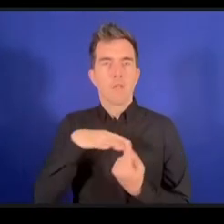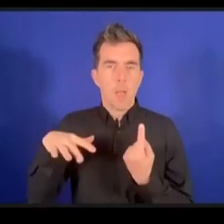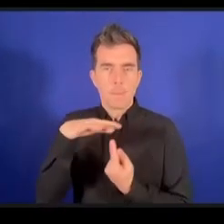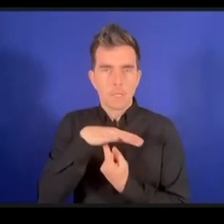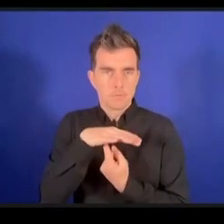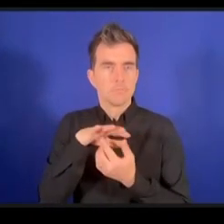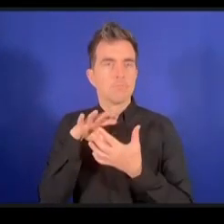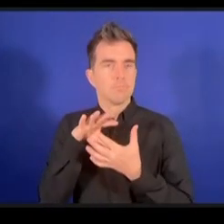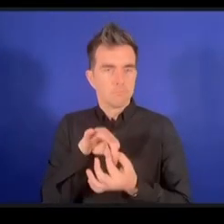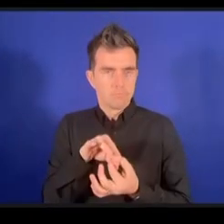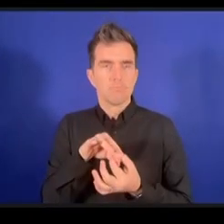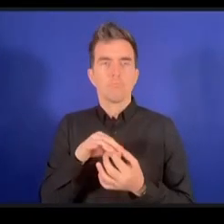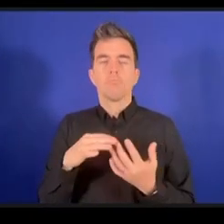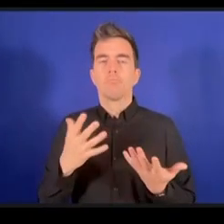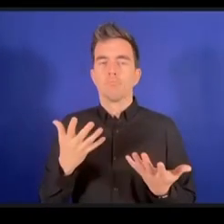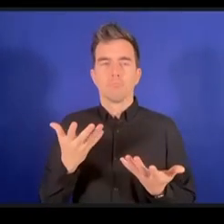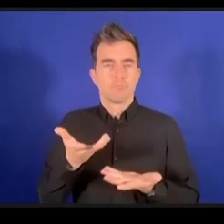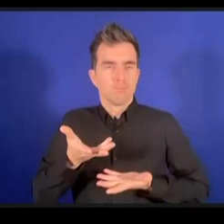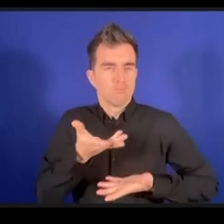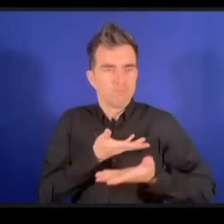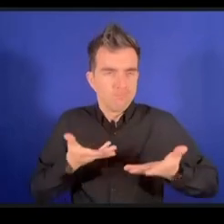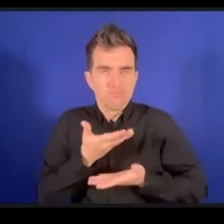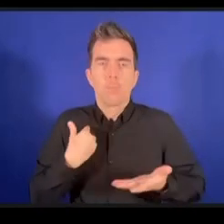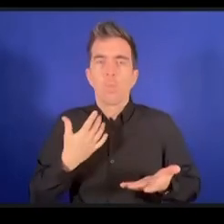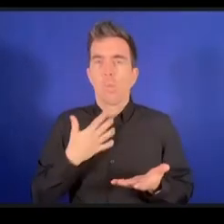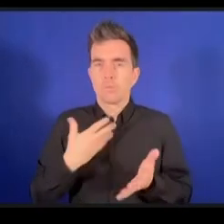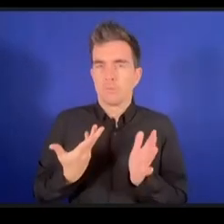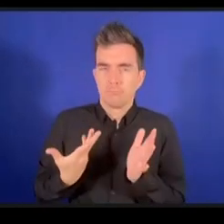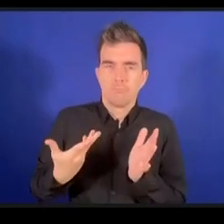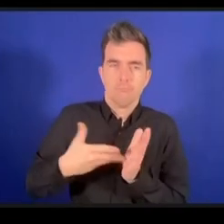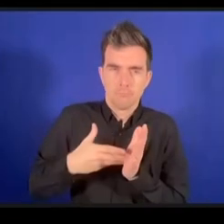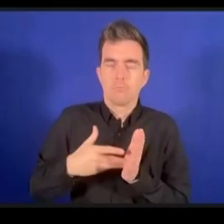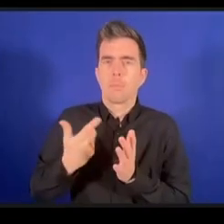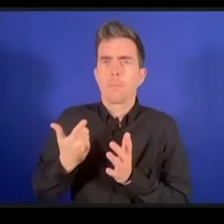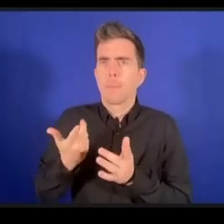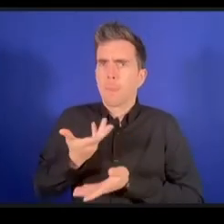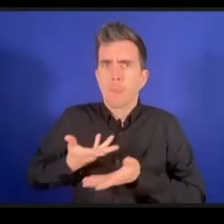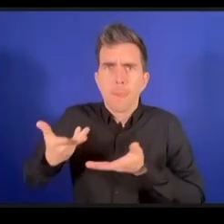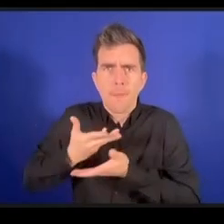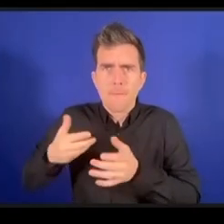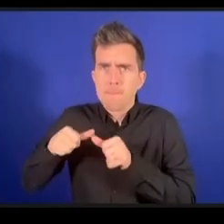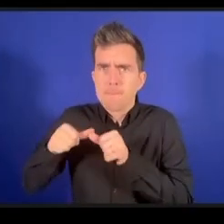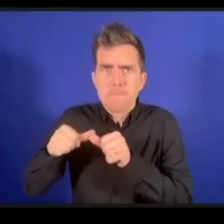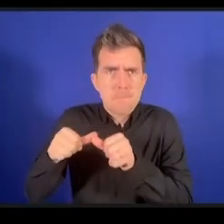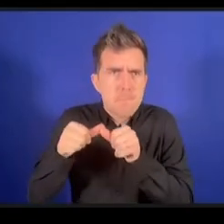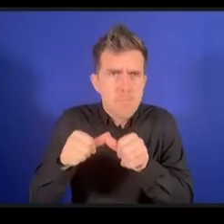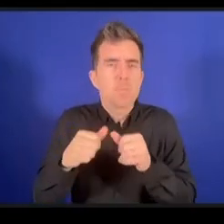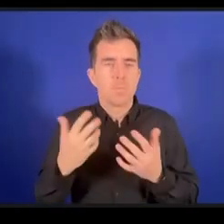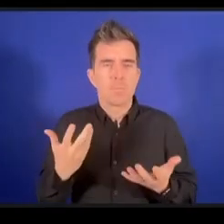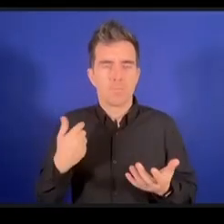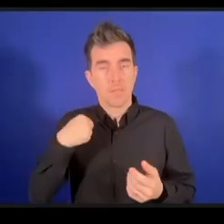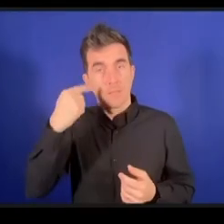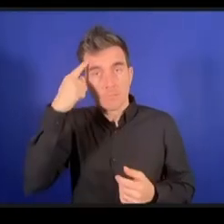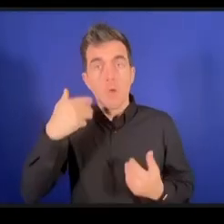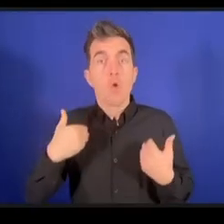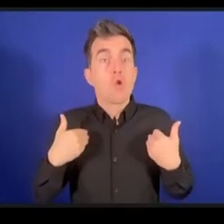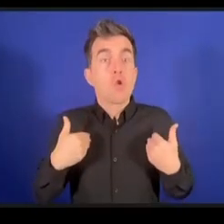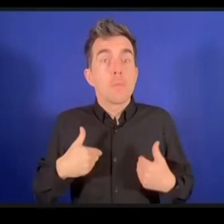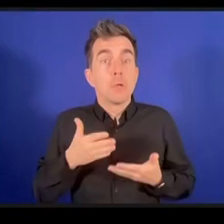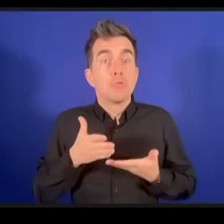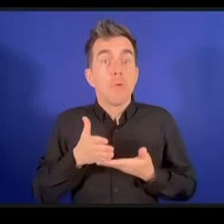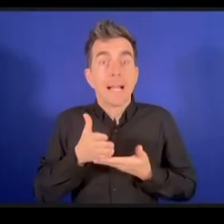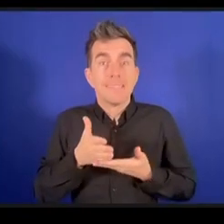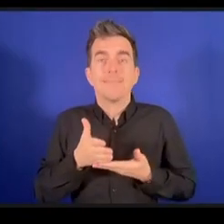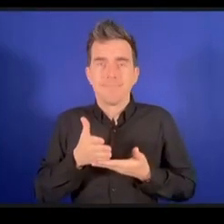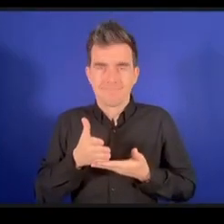عندما نتحدث عن حقوق الإنسان يجب أيضاً أن نتحدث عن واجبات الإنسان علينا